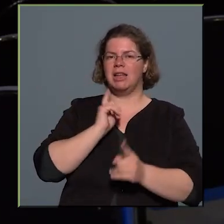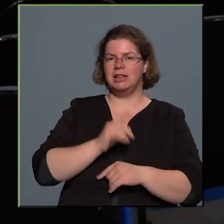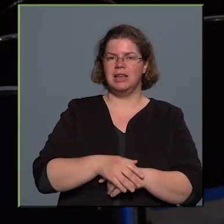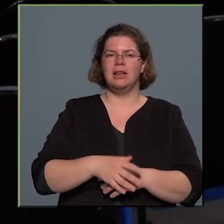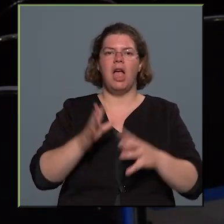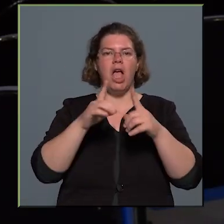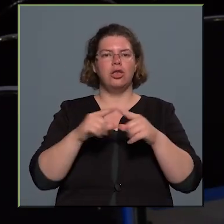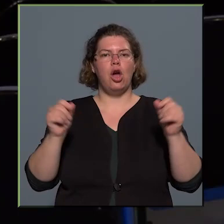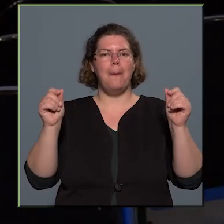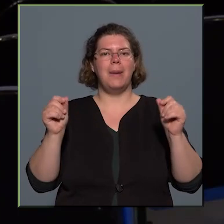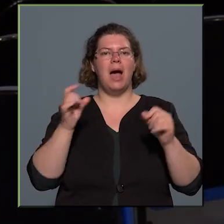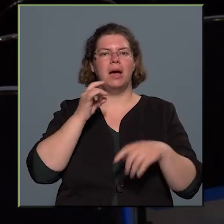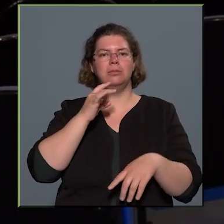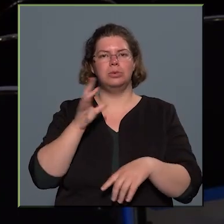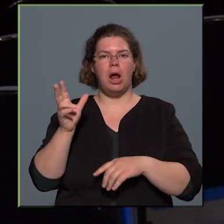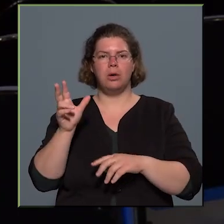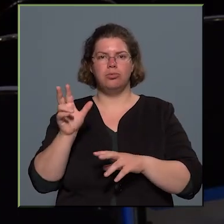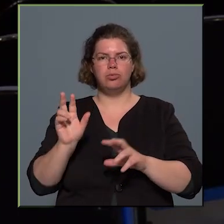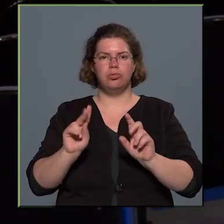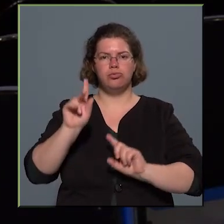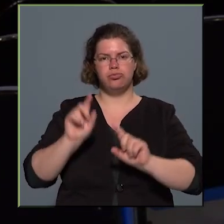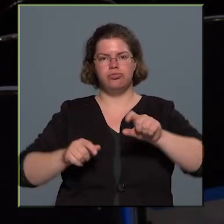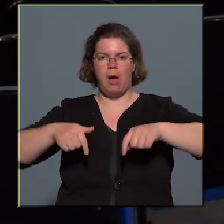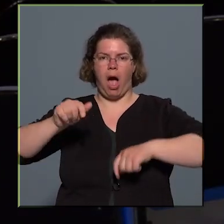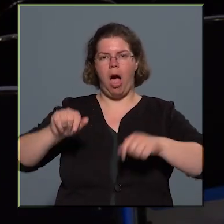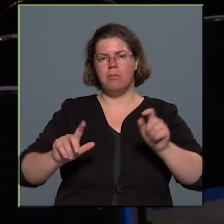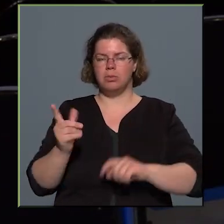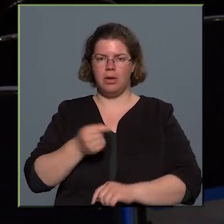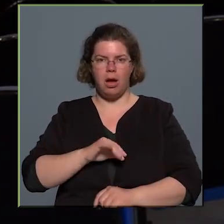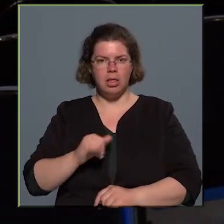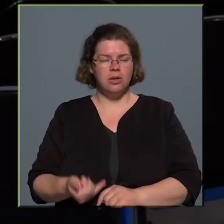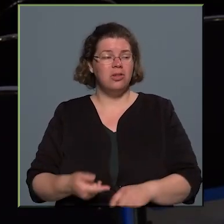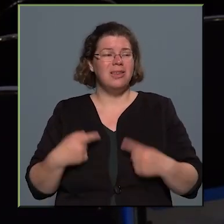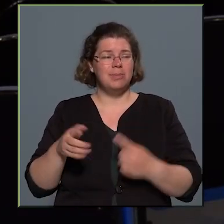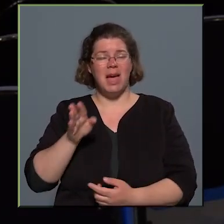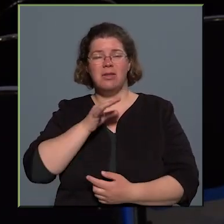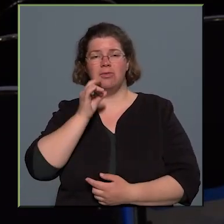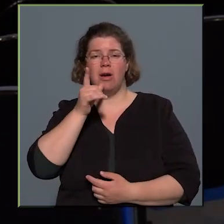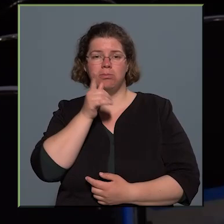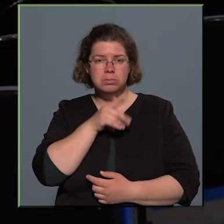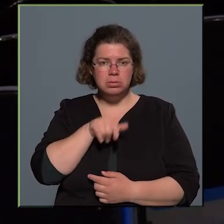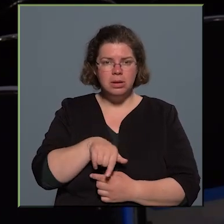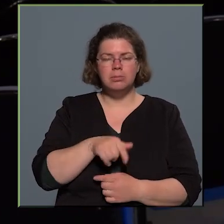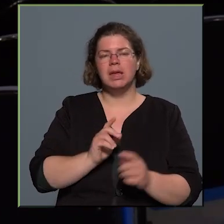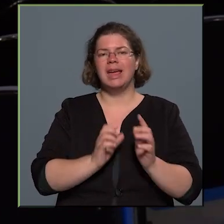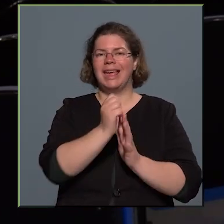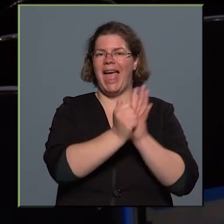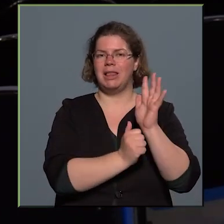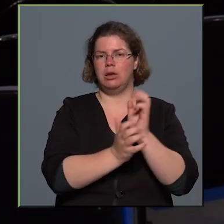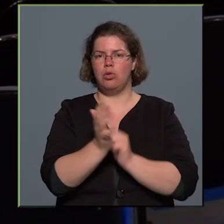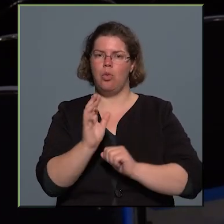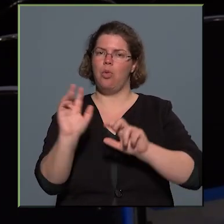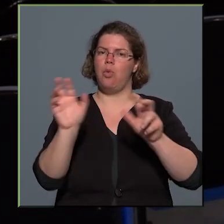japán bunrakú bábokkal is dolgoztunk. Mi a fabulabábszínház mi kesztyűs bábokkal játszunk, tehát mi a